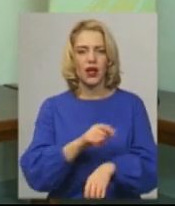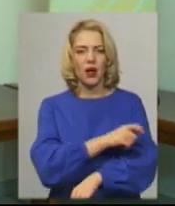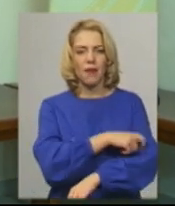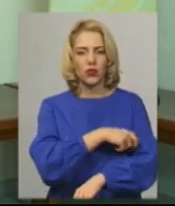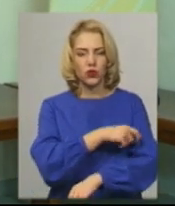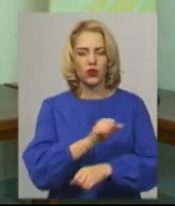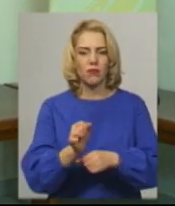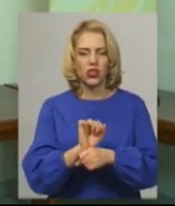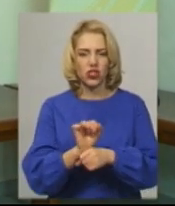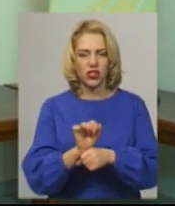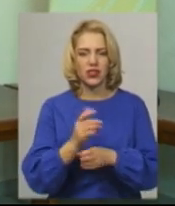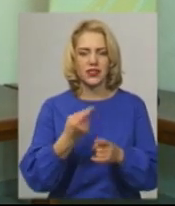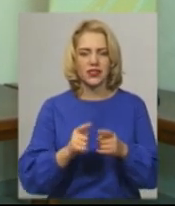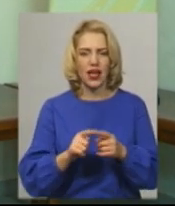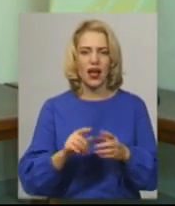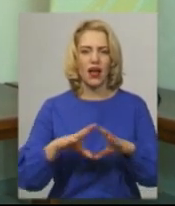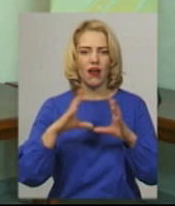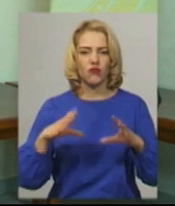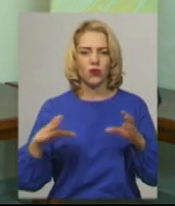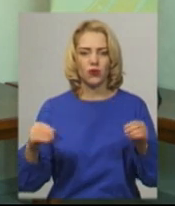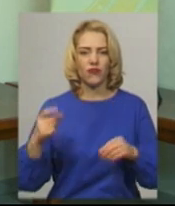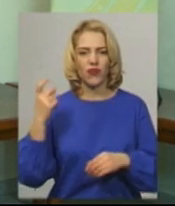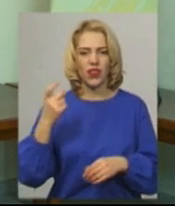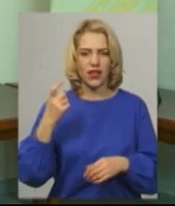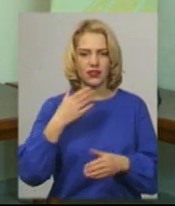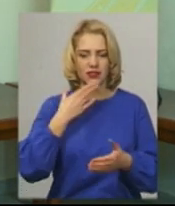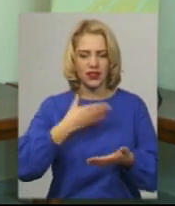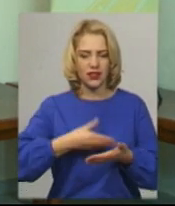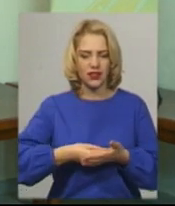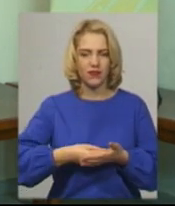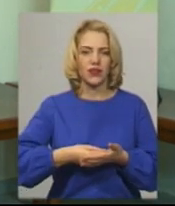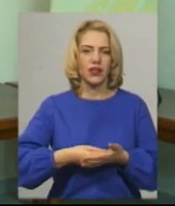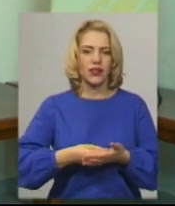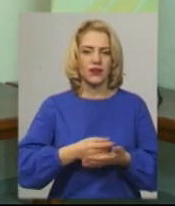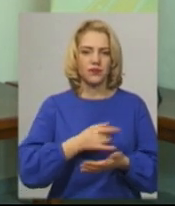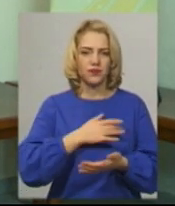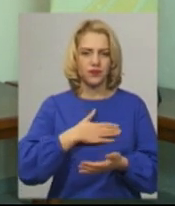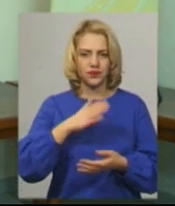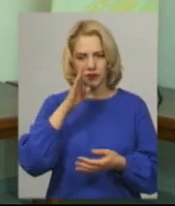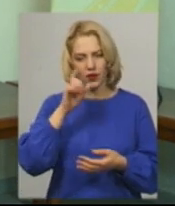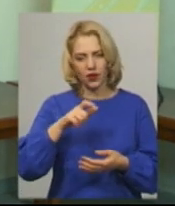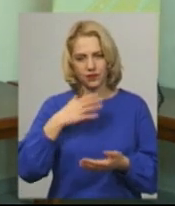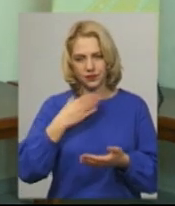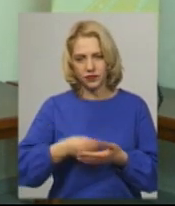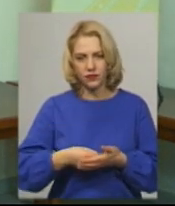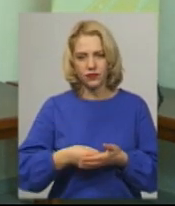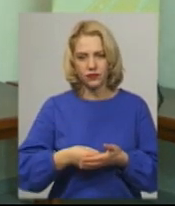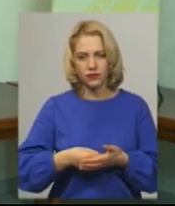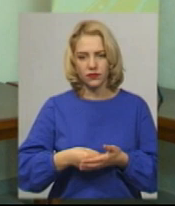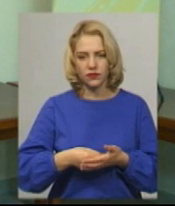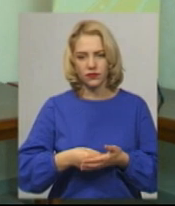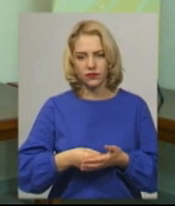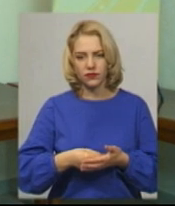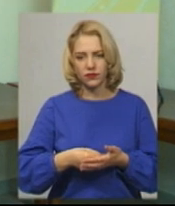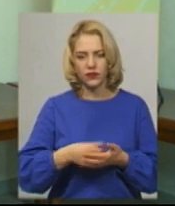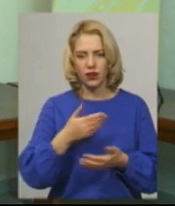Це автомобілі власників, власні автівки, хлопці наших, членів нашого громадського формування.